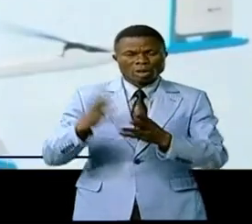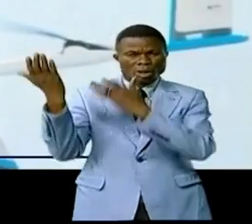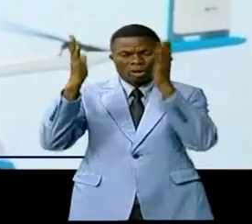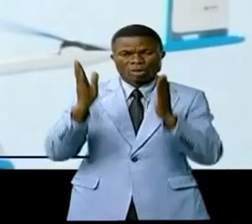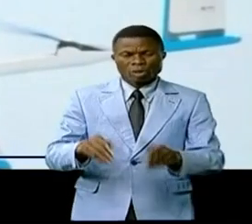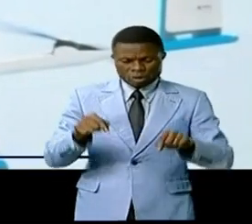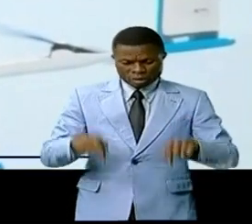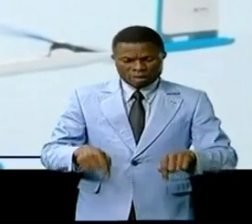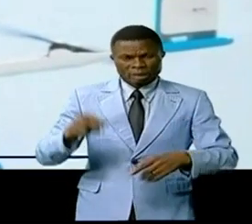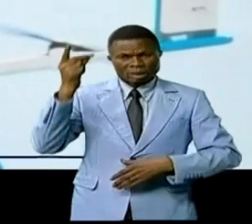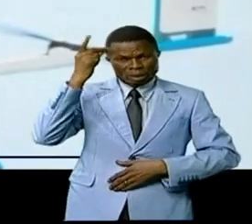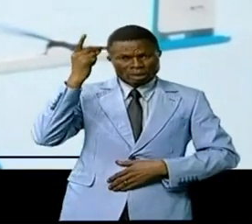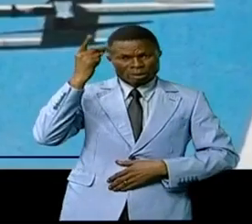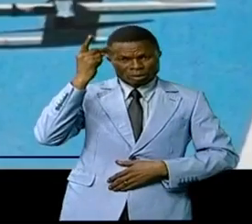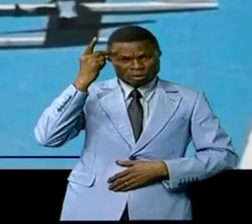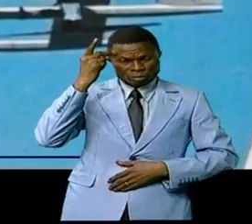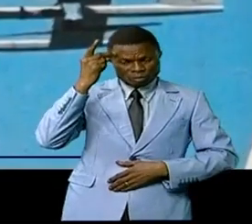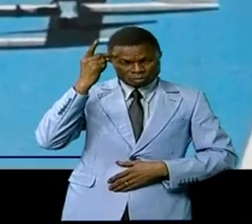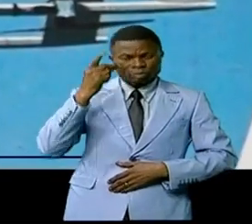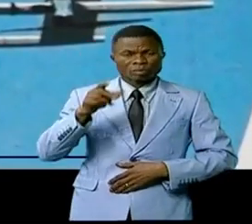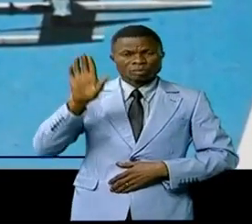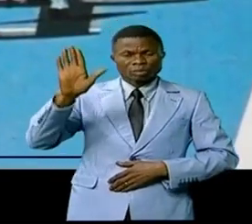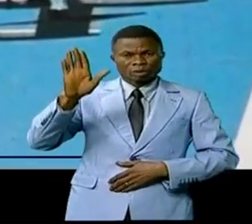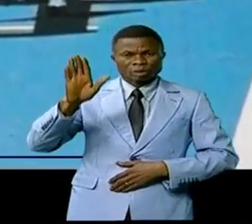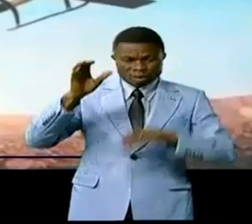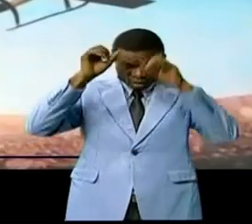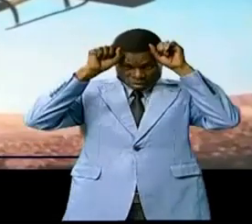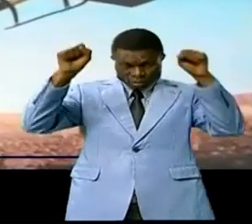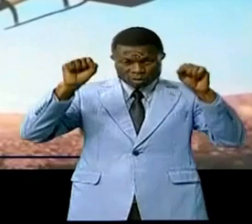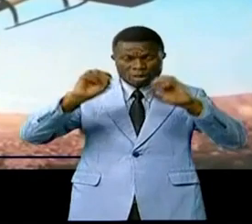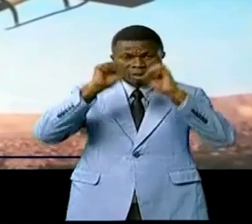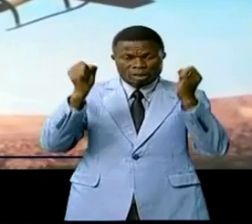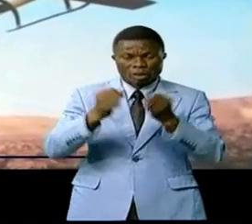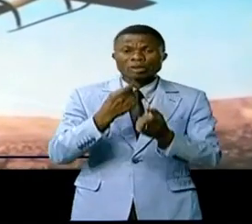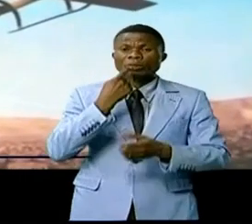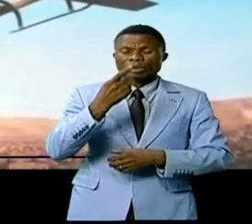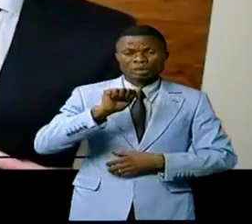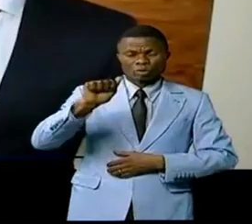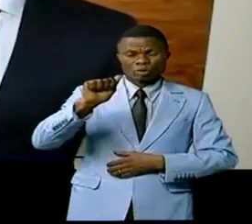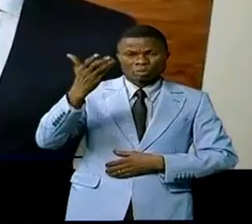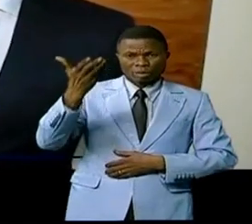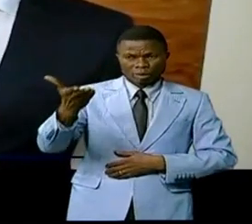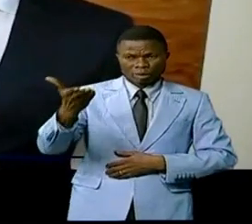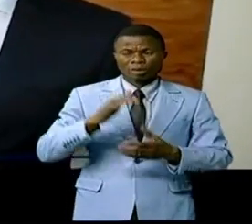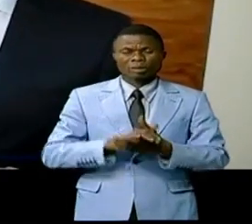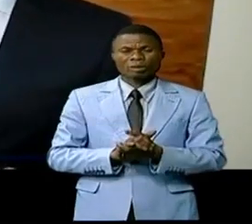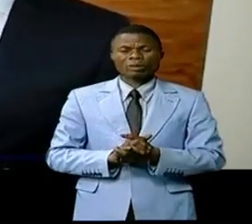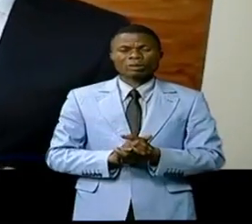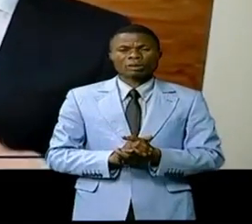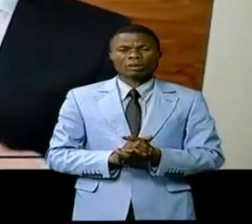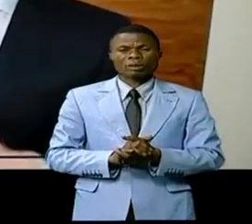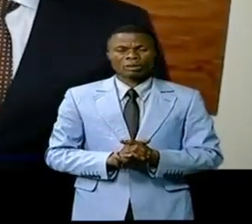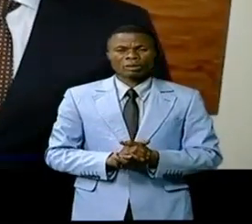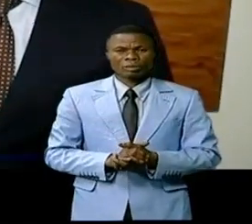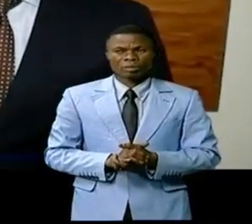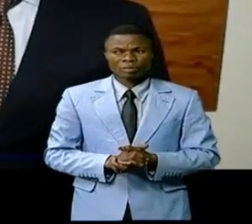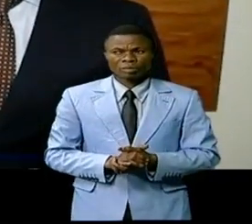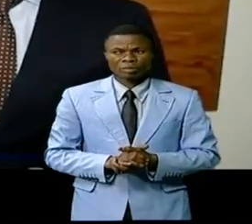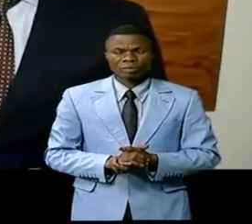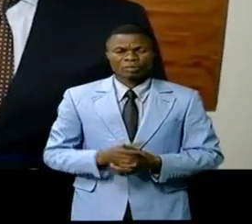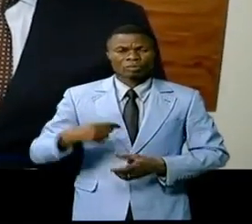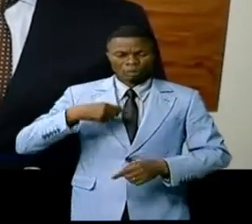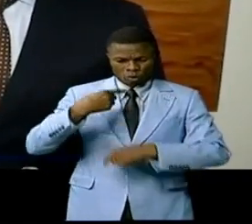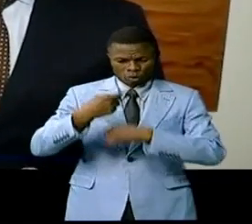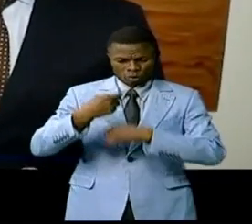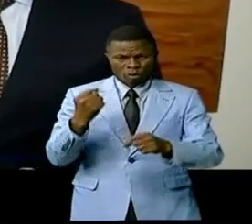dont la capitale congolaise a déclaré le PDG de cette entreprise américaine. On va commencer